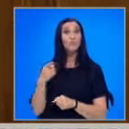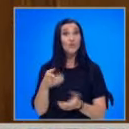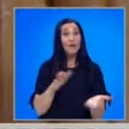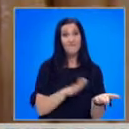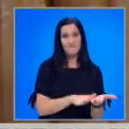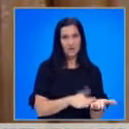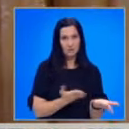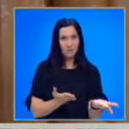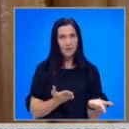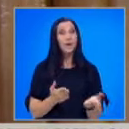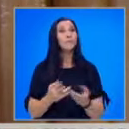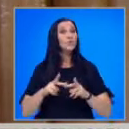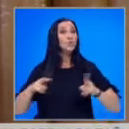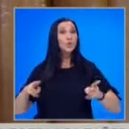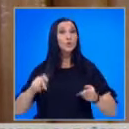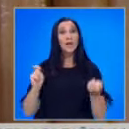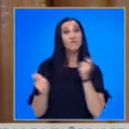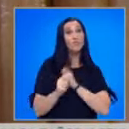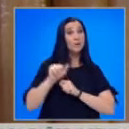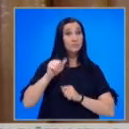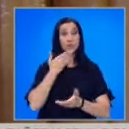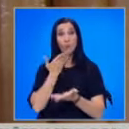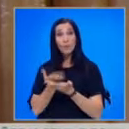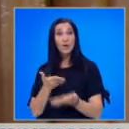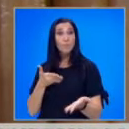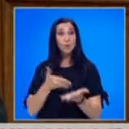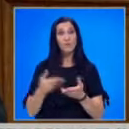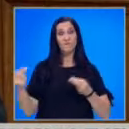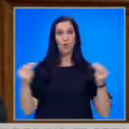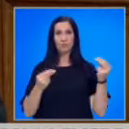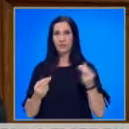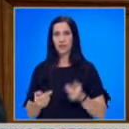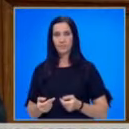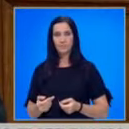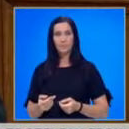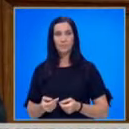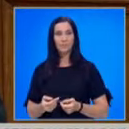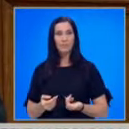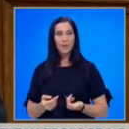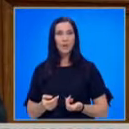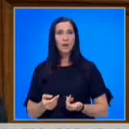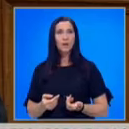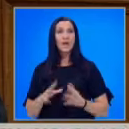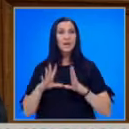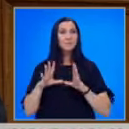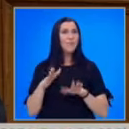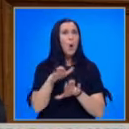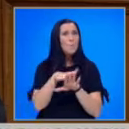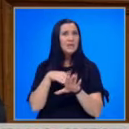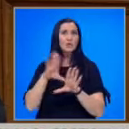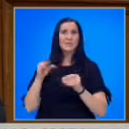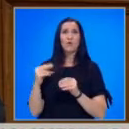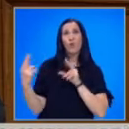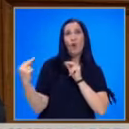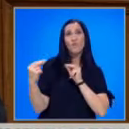е факт. И останалите реформаторски партии се обявиха против комисията. Умилително е цялото това когукане между ГЕРБ и